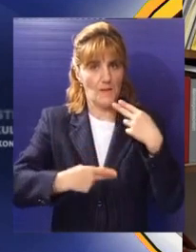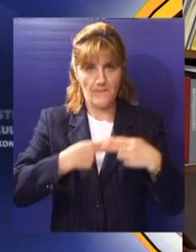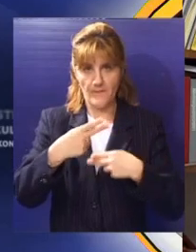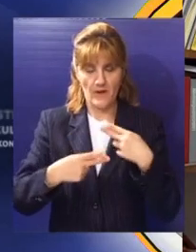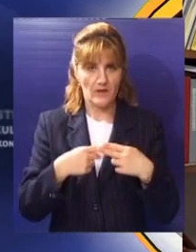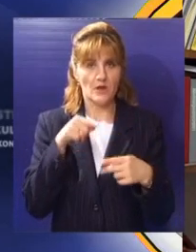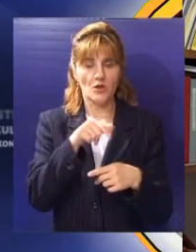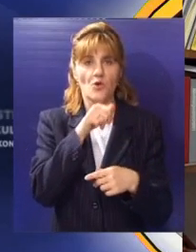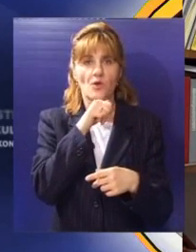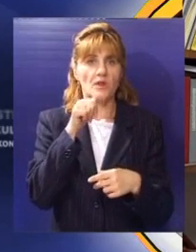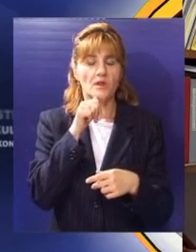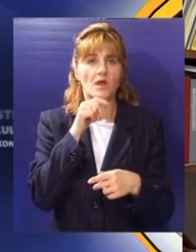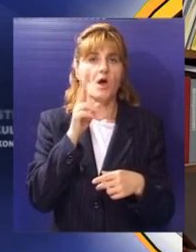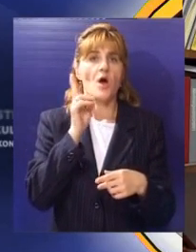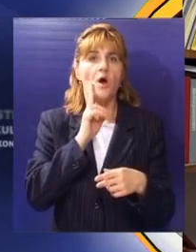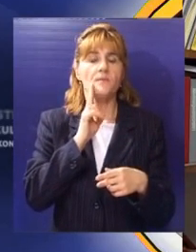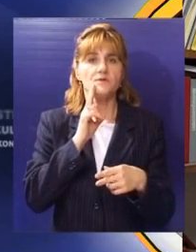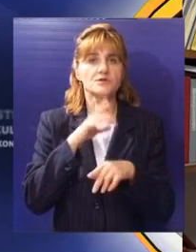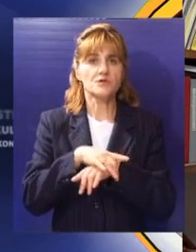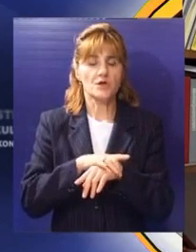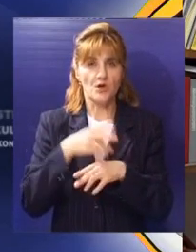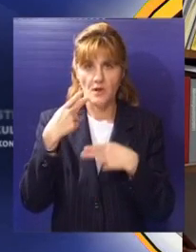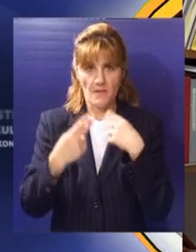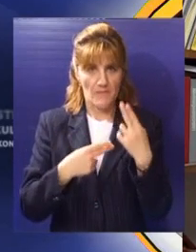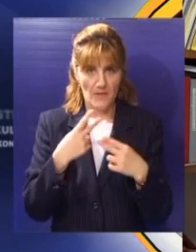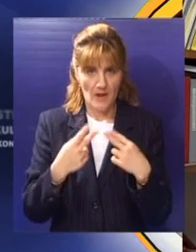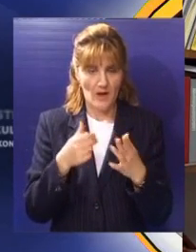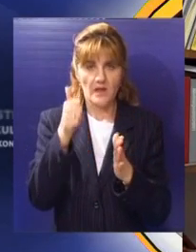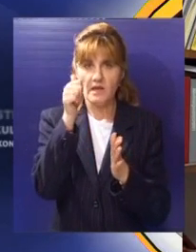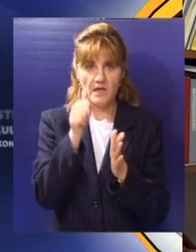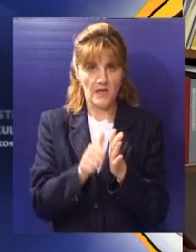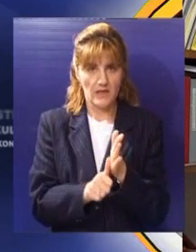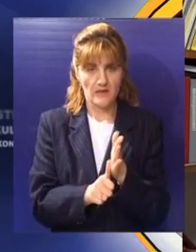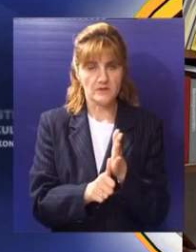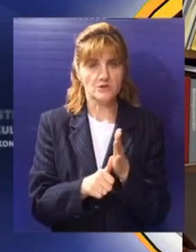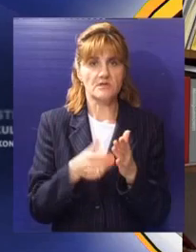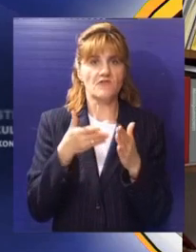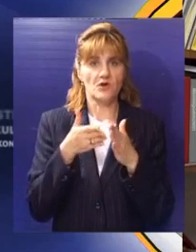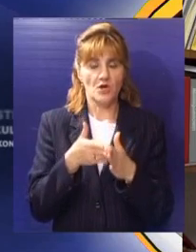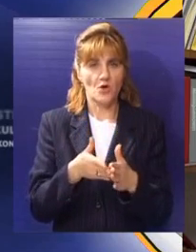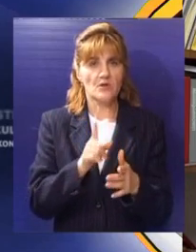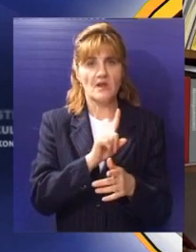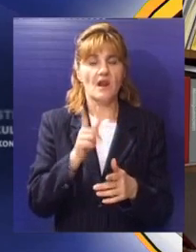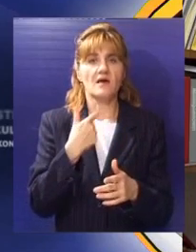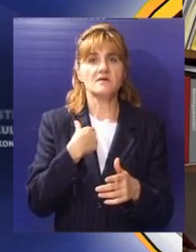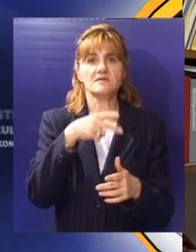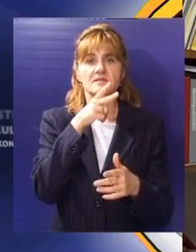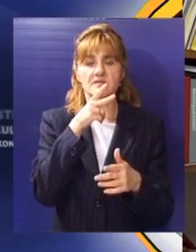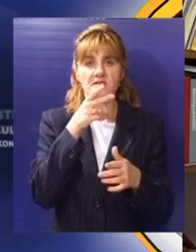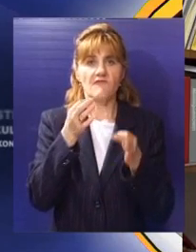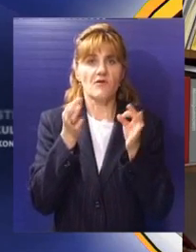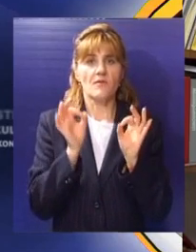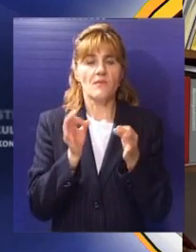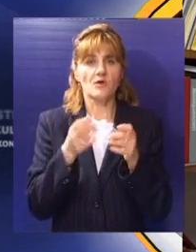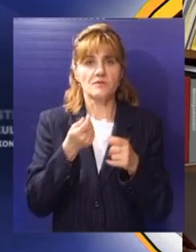kod lekara opšte prakse i oni su sad dosta pojednostavljeni, praktično ne